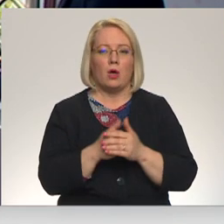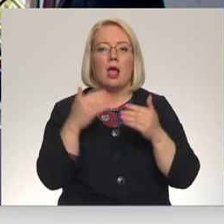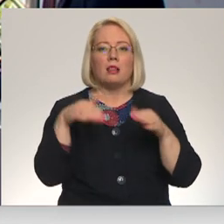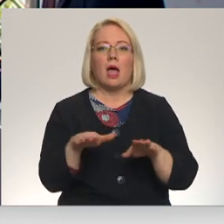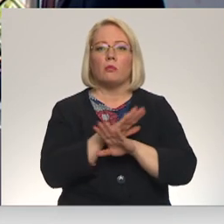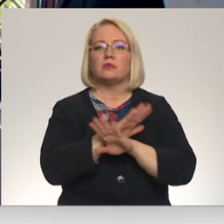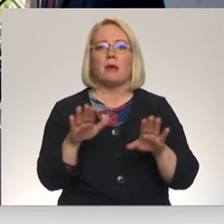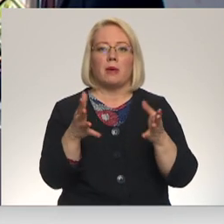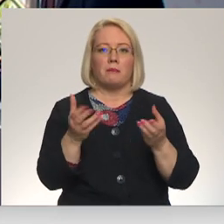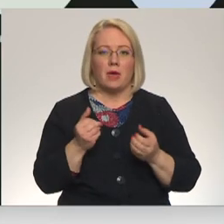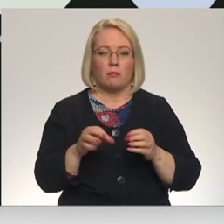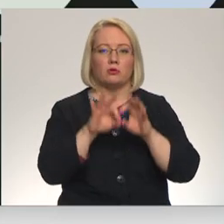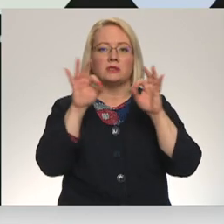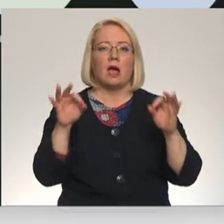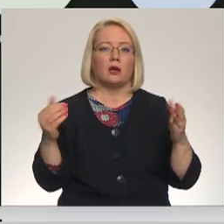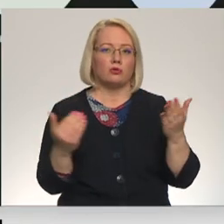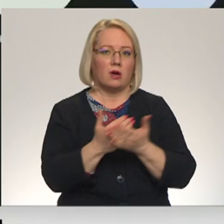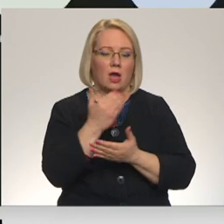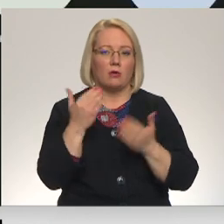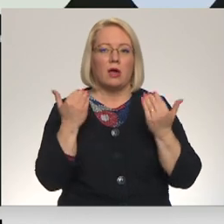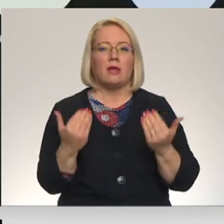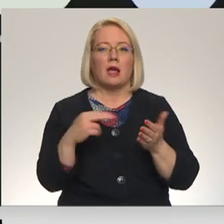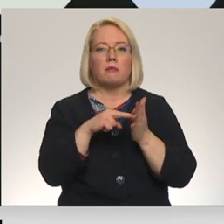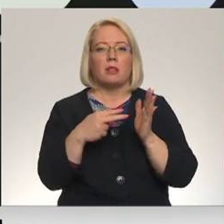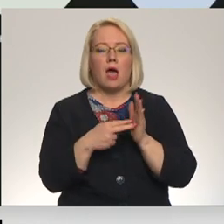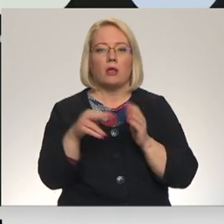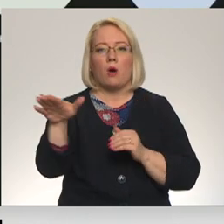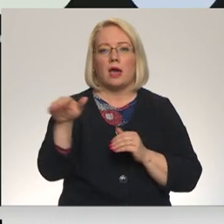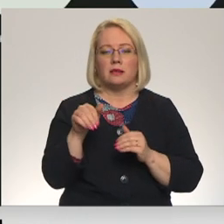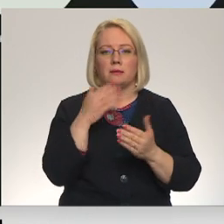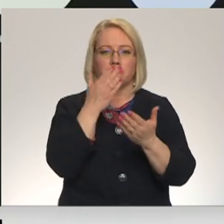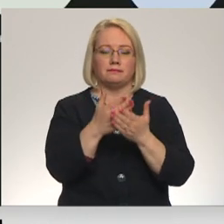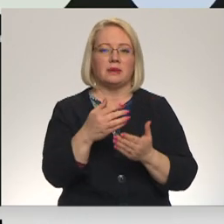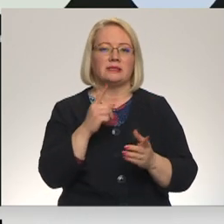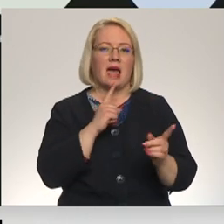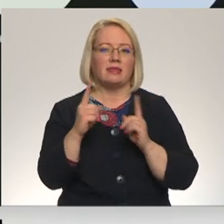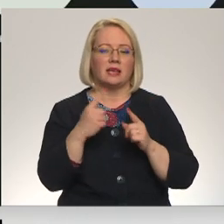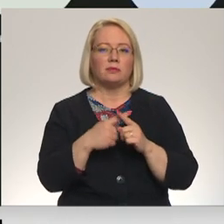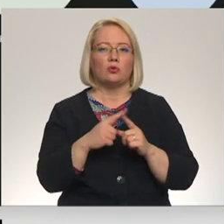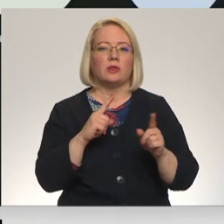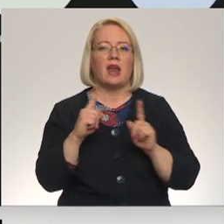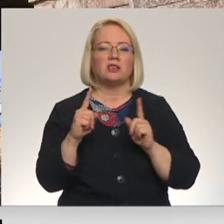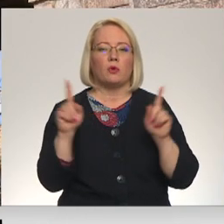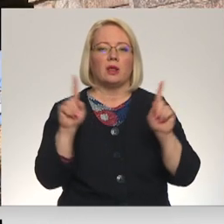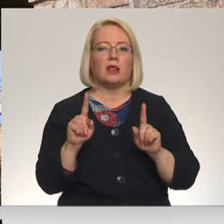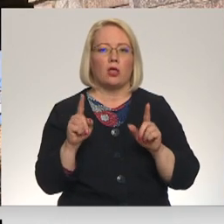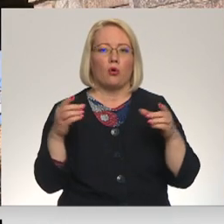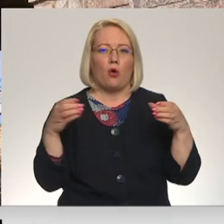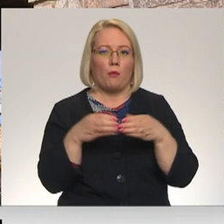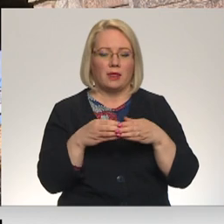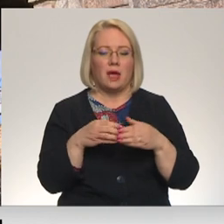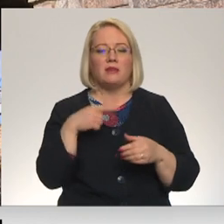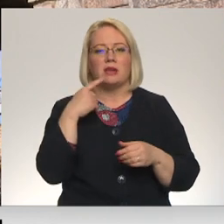pieņemts un viss sācies no sākuma. Šodien plānu aizņemties prezentēja Rīgas domas satiksmes un transporta lietu komitejā. Tajā norāda, ka